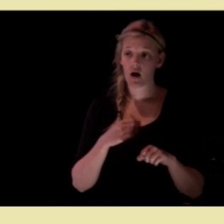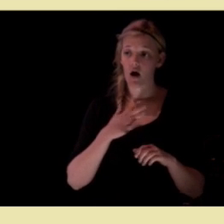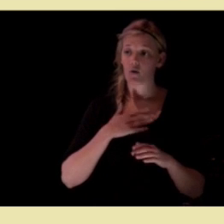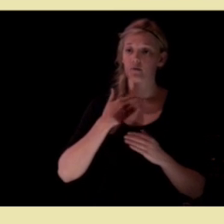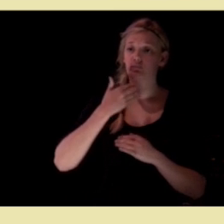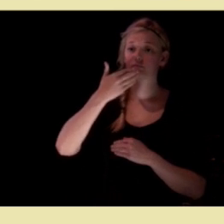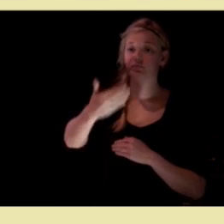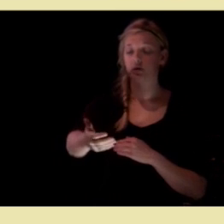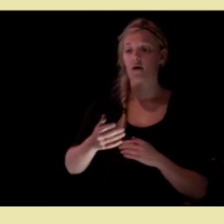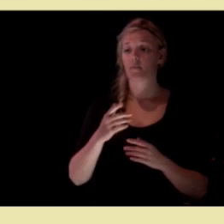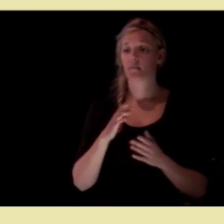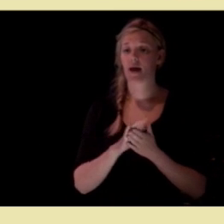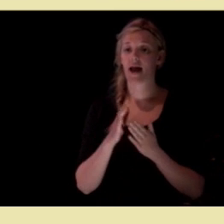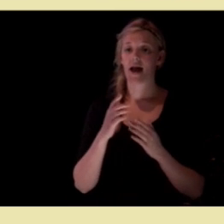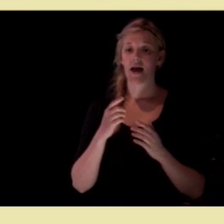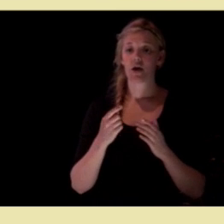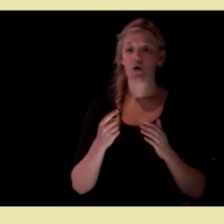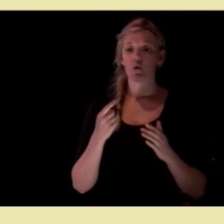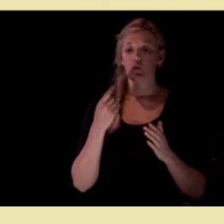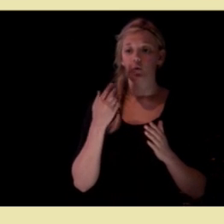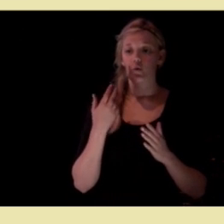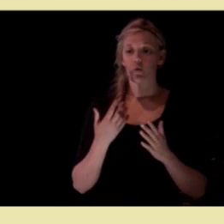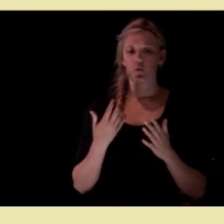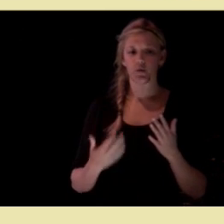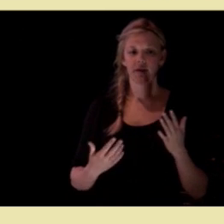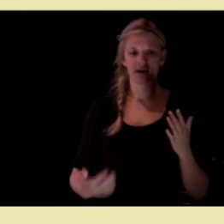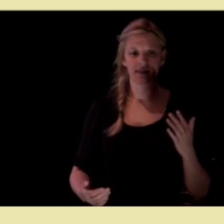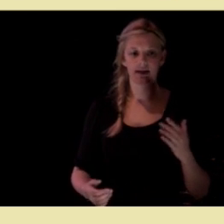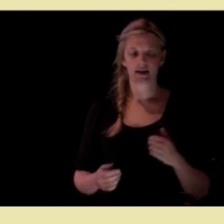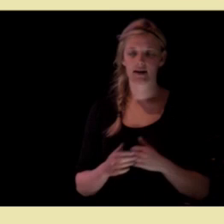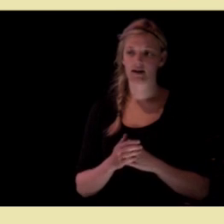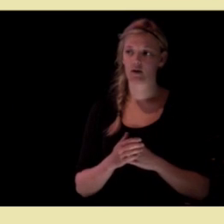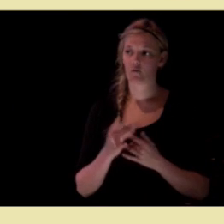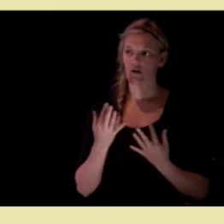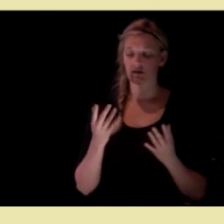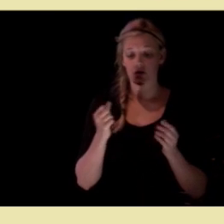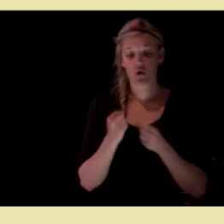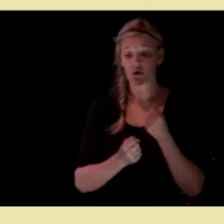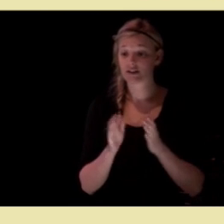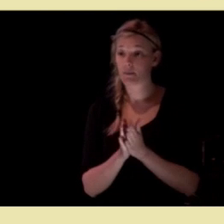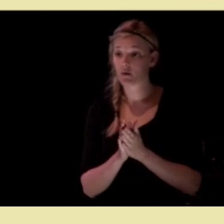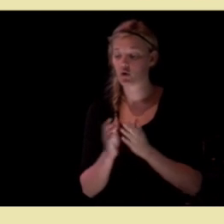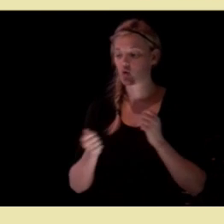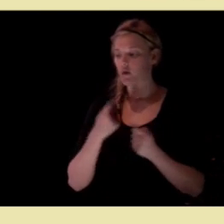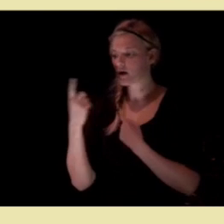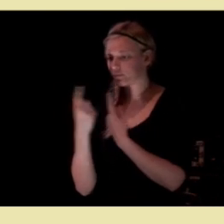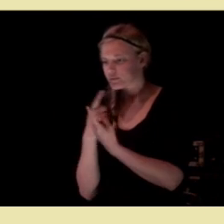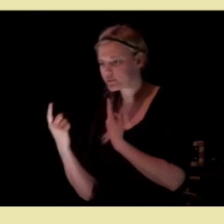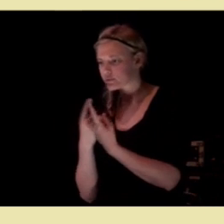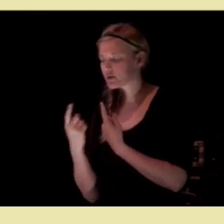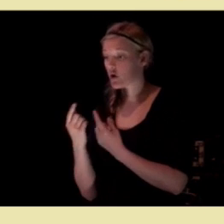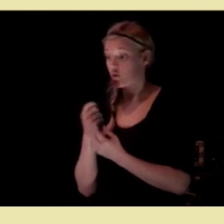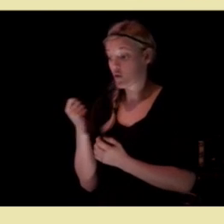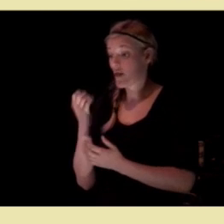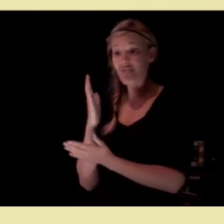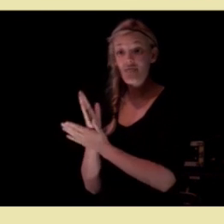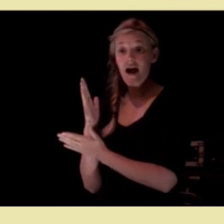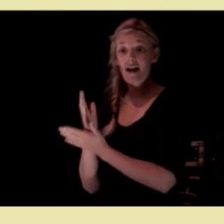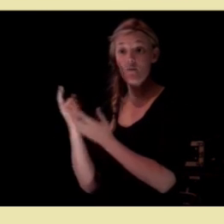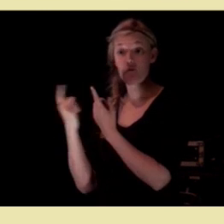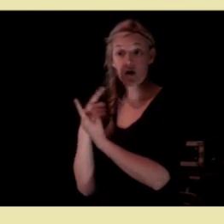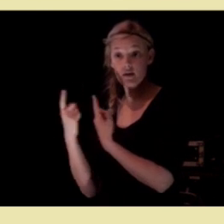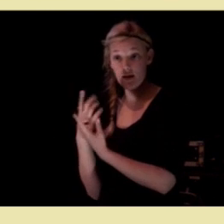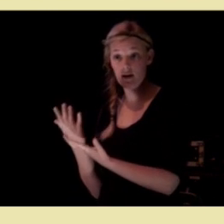utredninger om hvem de skal gå sammen med. Noen har startet forhandlinger, noen er til og med ferdige med